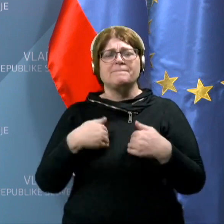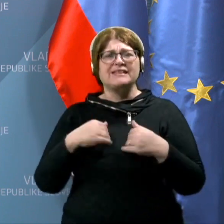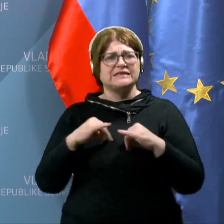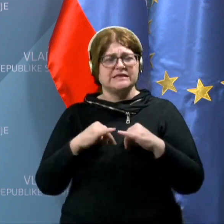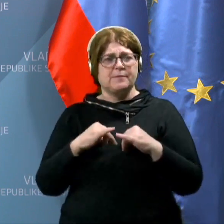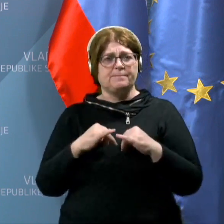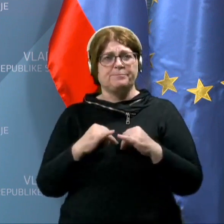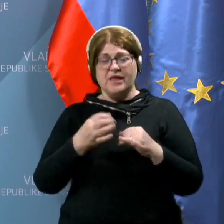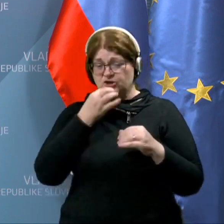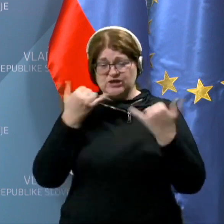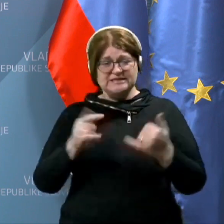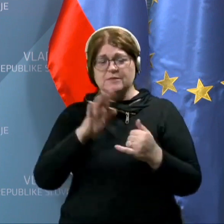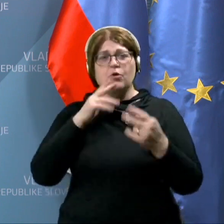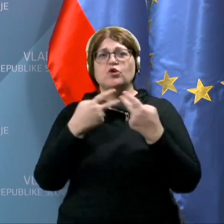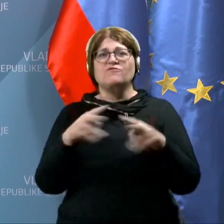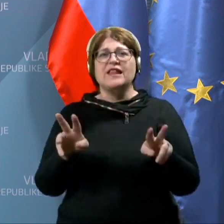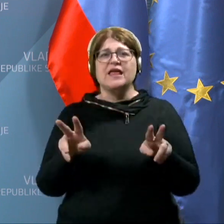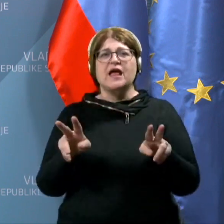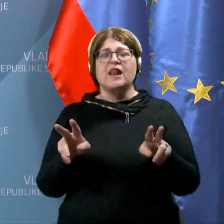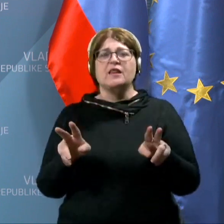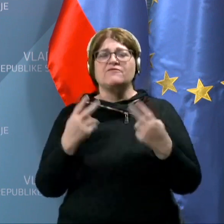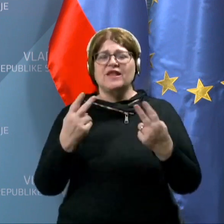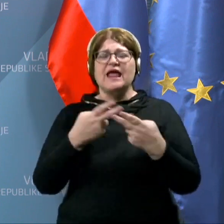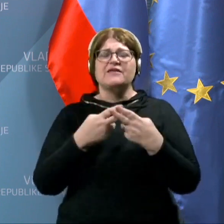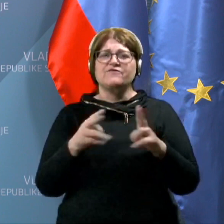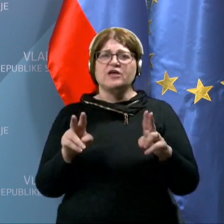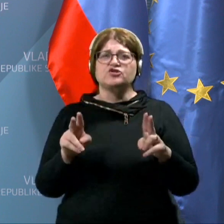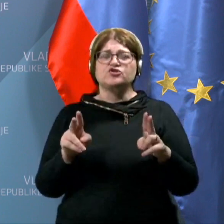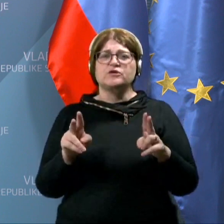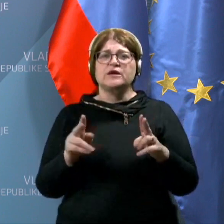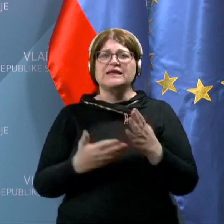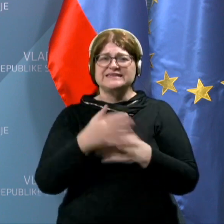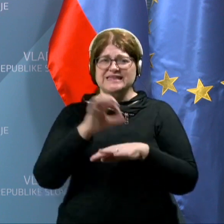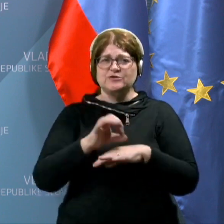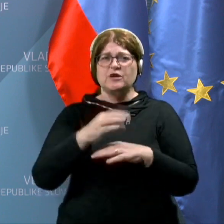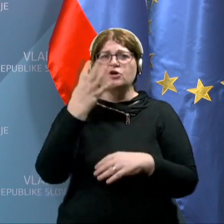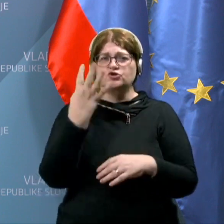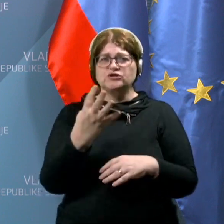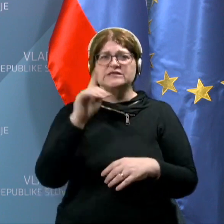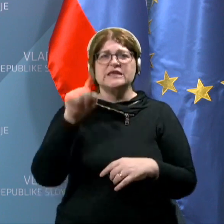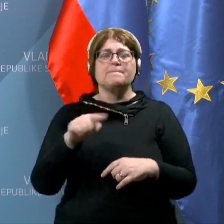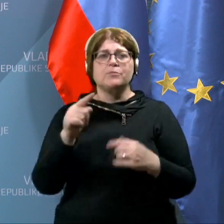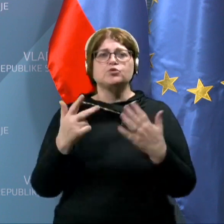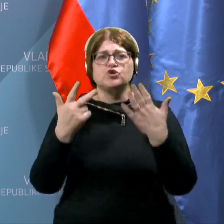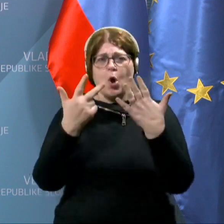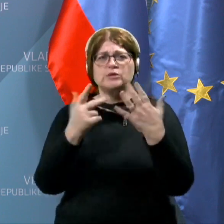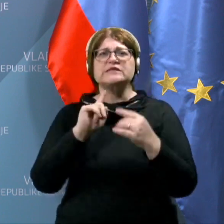nominalno me zanima, torej, če zdaj pač ne bodo veljali več, če bo veljali za zdravnike 40 plus 8,